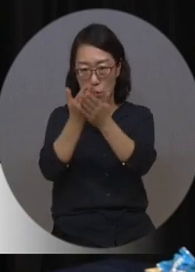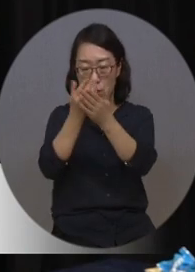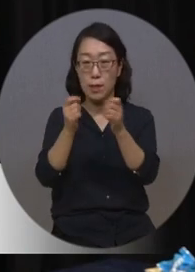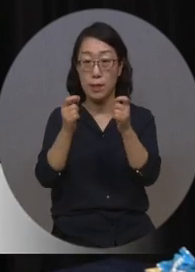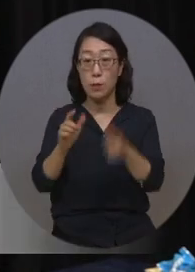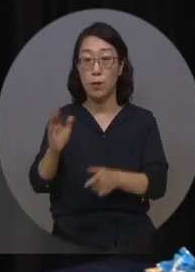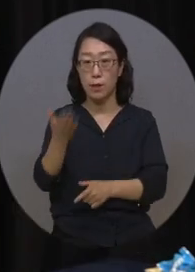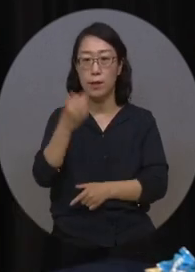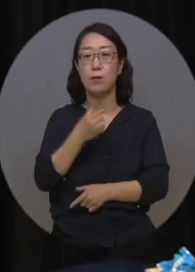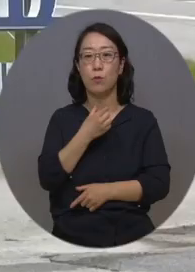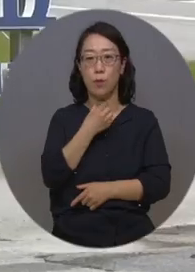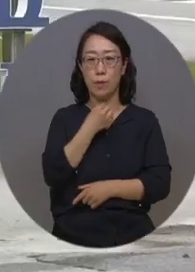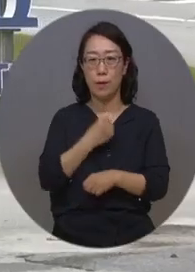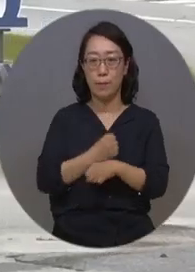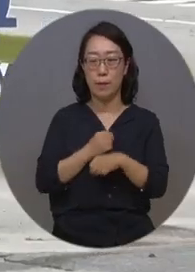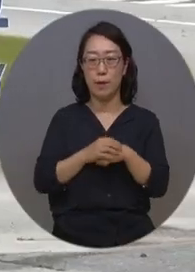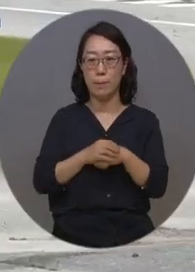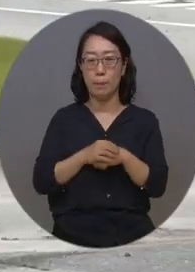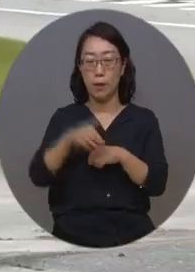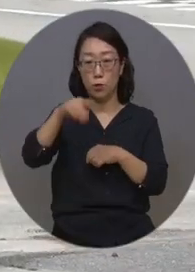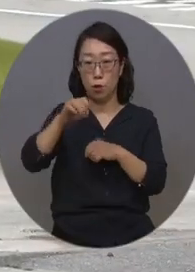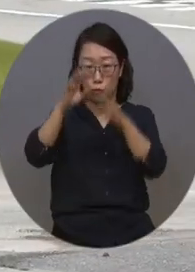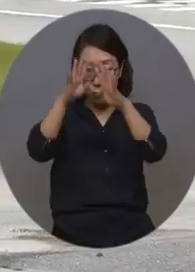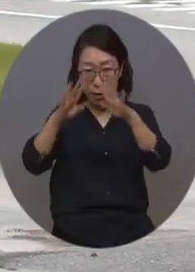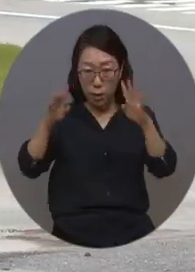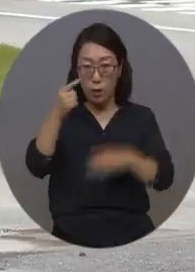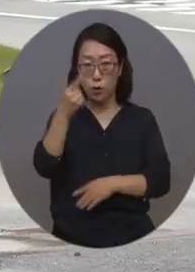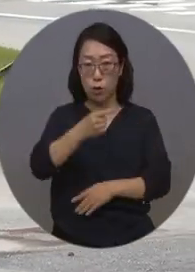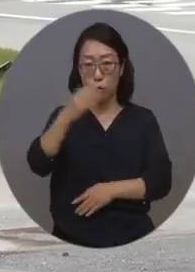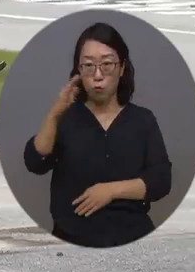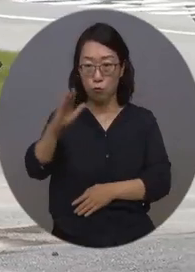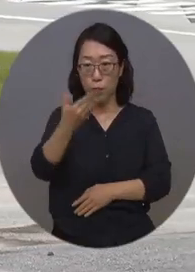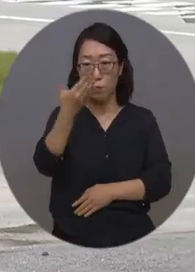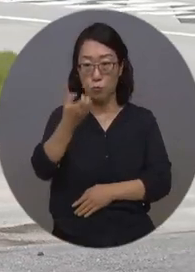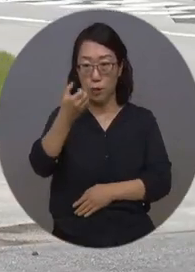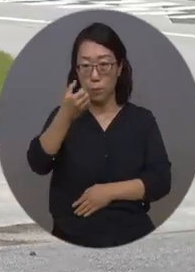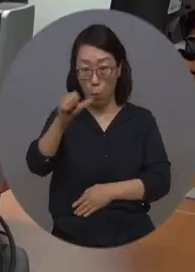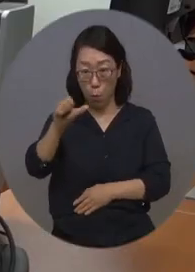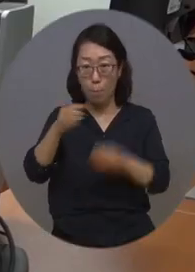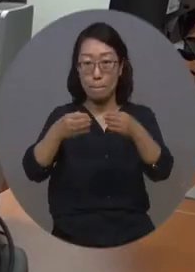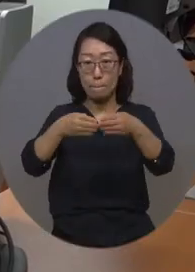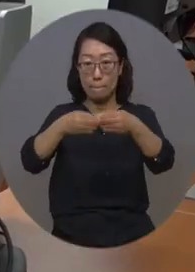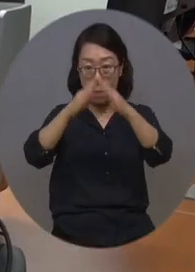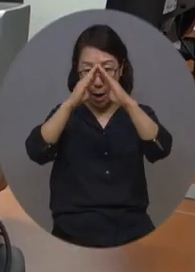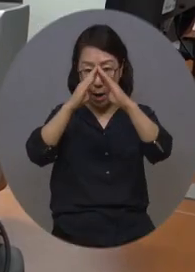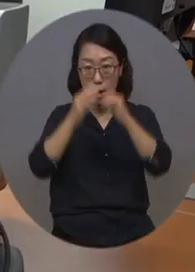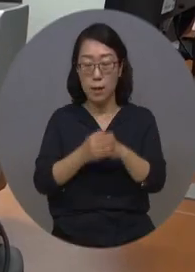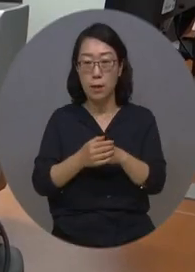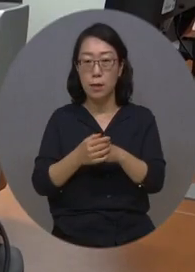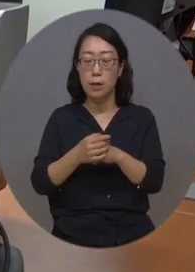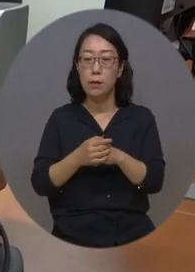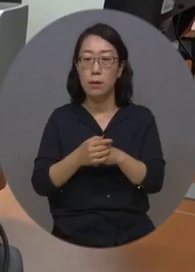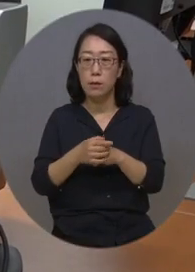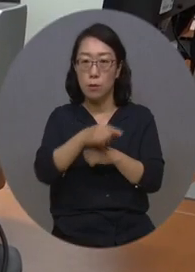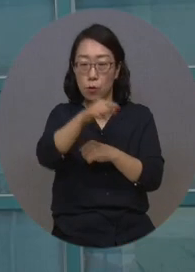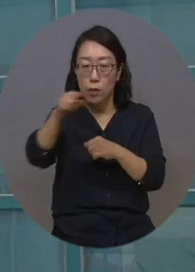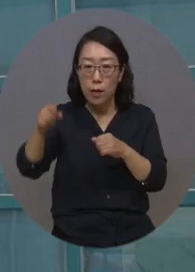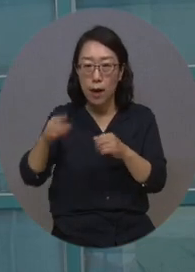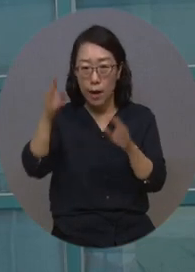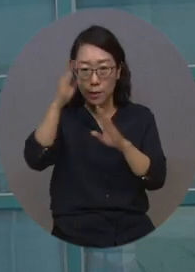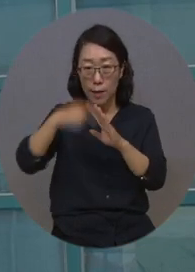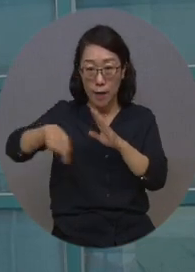희망합니다. 청운대학교는 1995년에 설립하여 총 약 8천 명의 학생이 재학 중이며